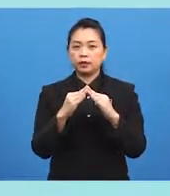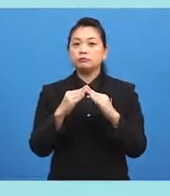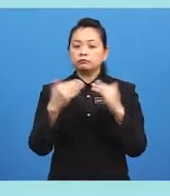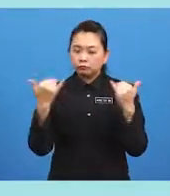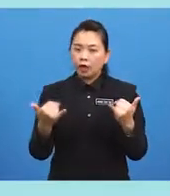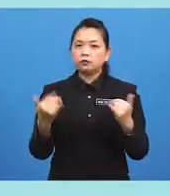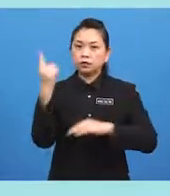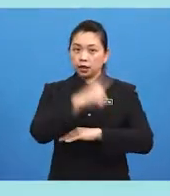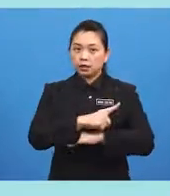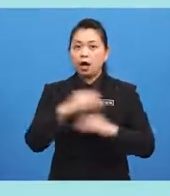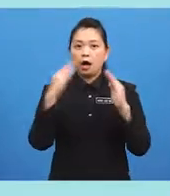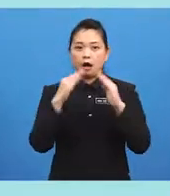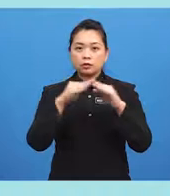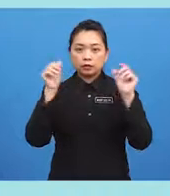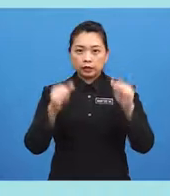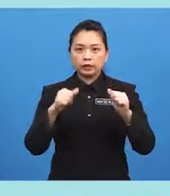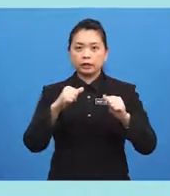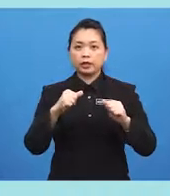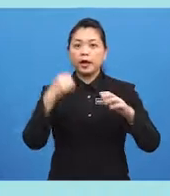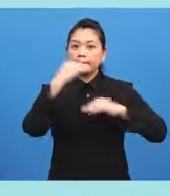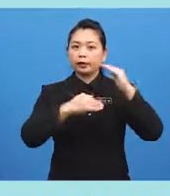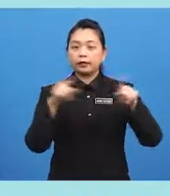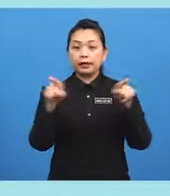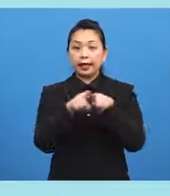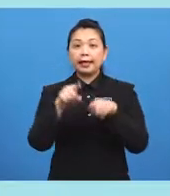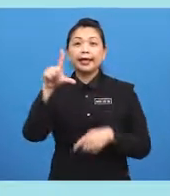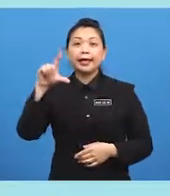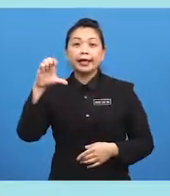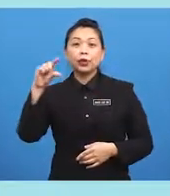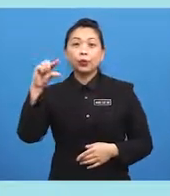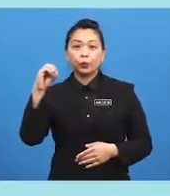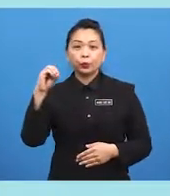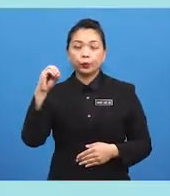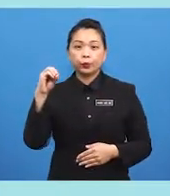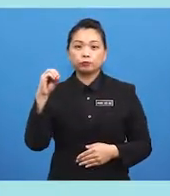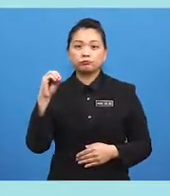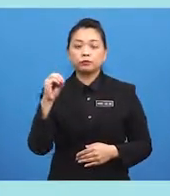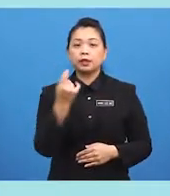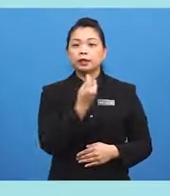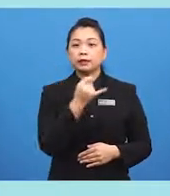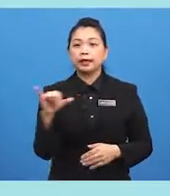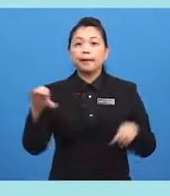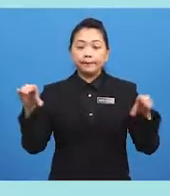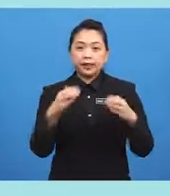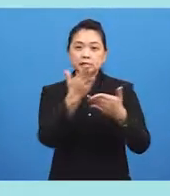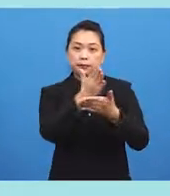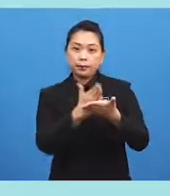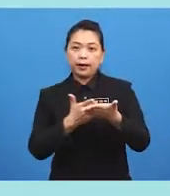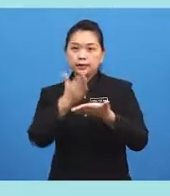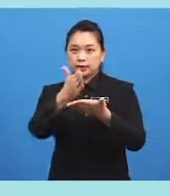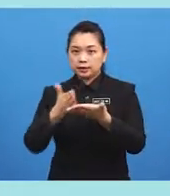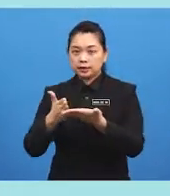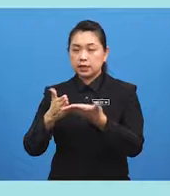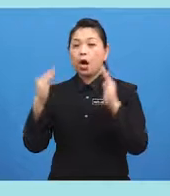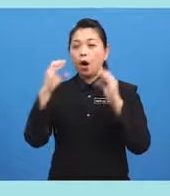Nowadays... ...houses can even be built... ...like... ...legos. They make parts... ...of the